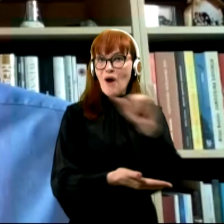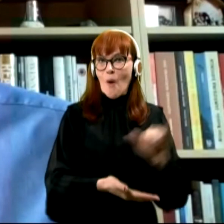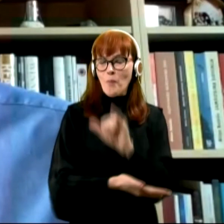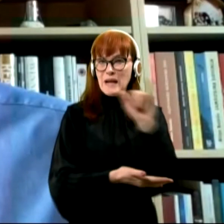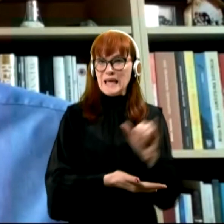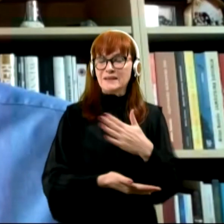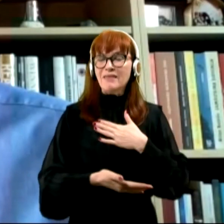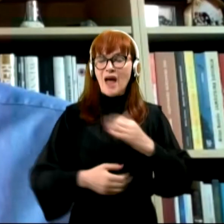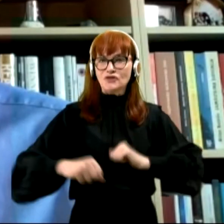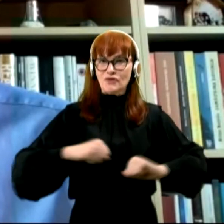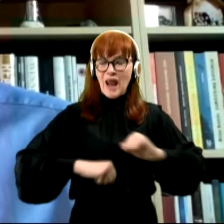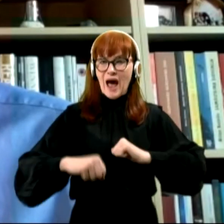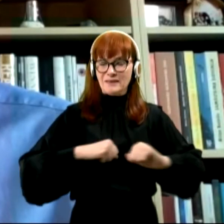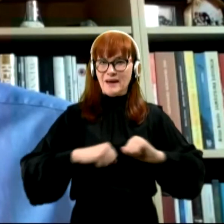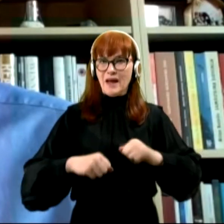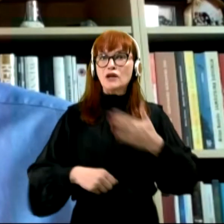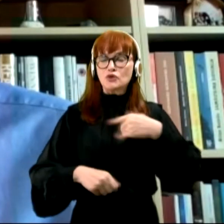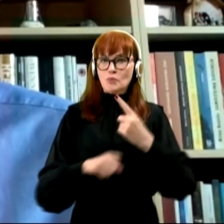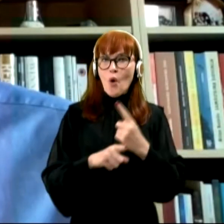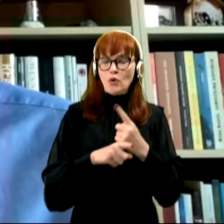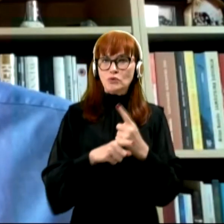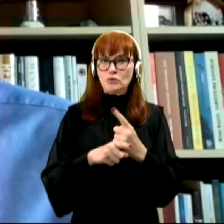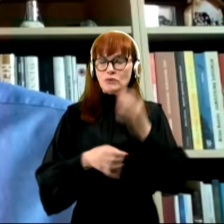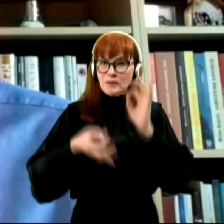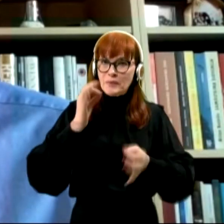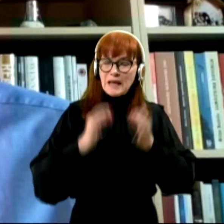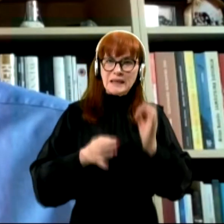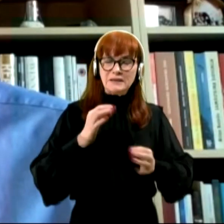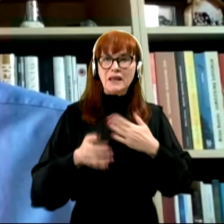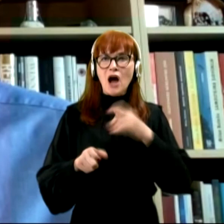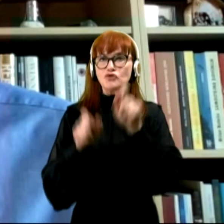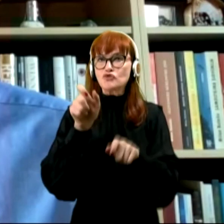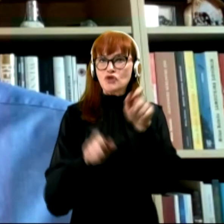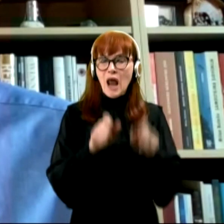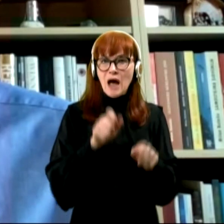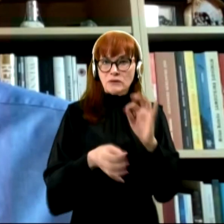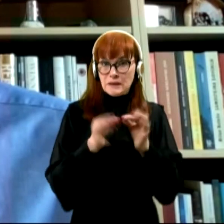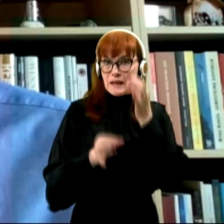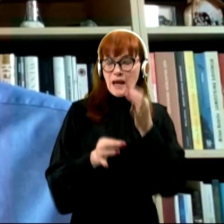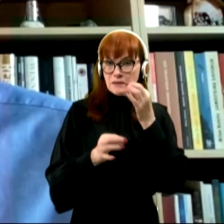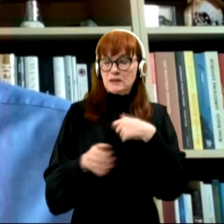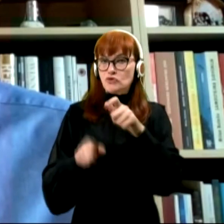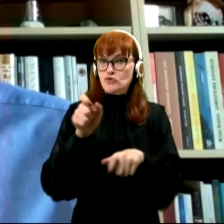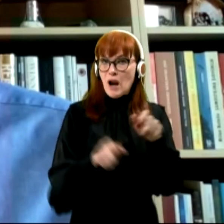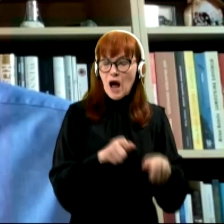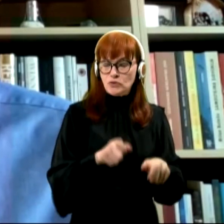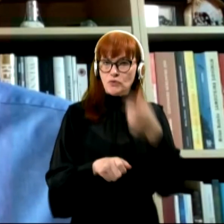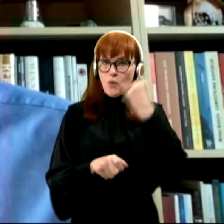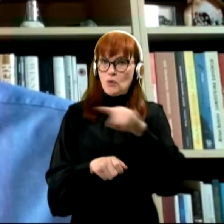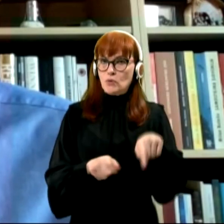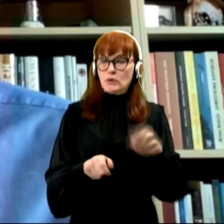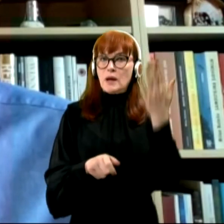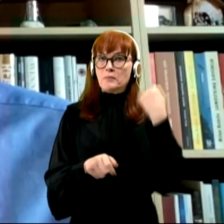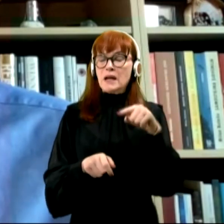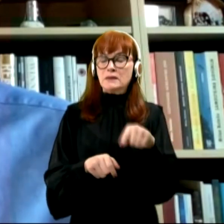naše vlade, smo tudi pretestirali naše članstvo in naše ljudi, kaj se v tej naši odločitvi takrat pred enim